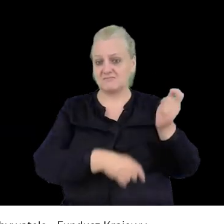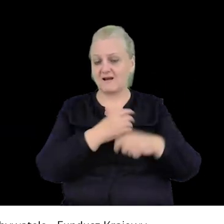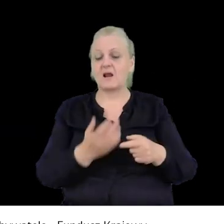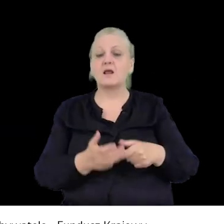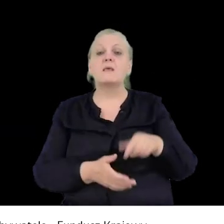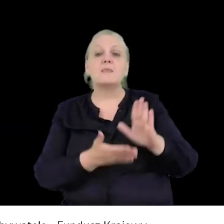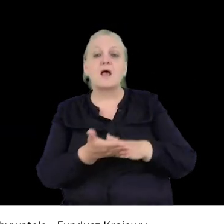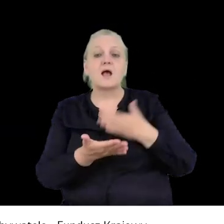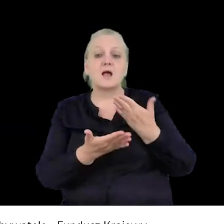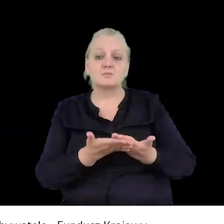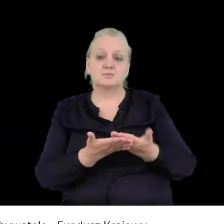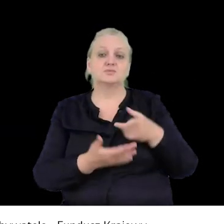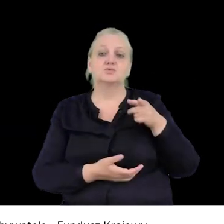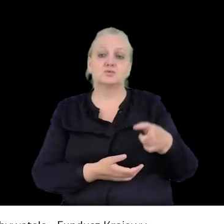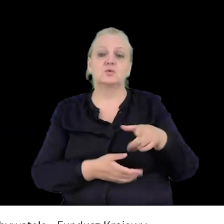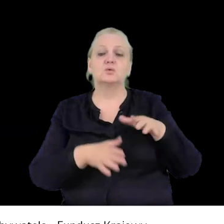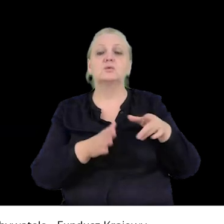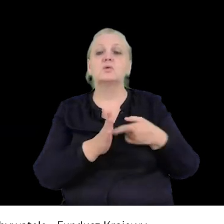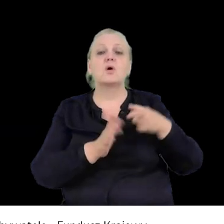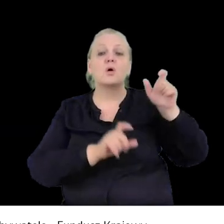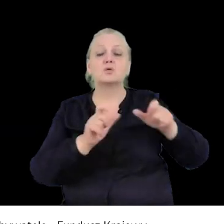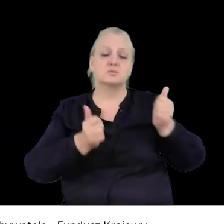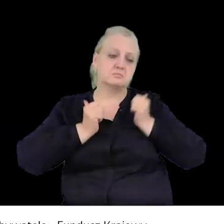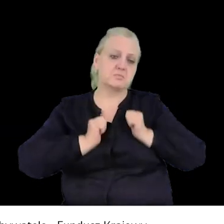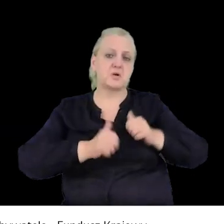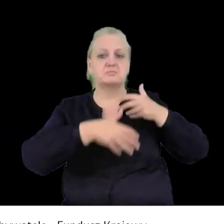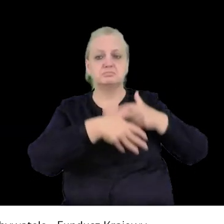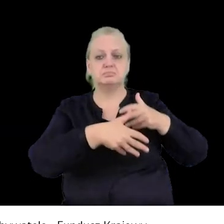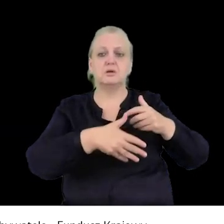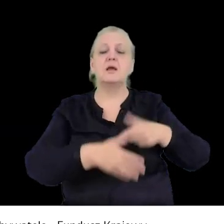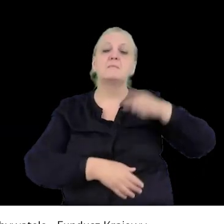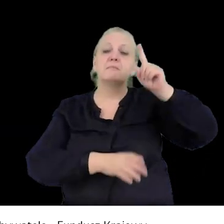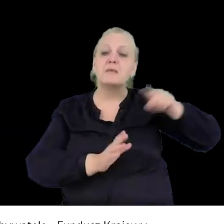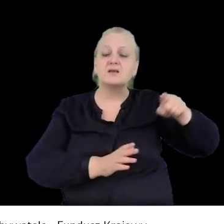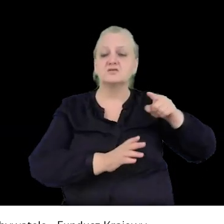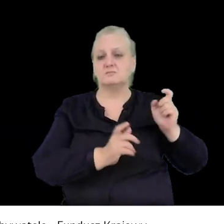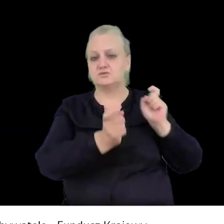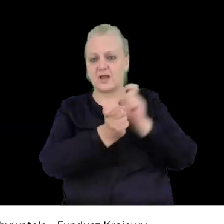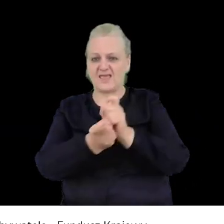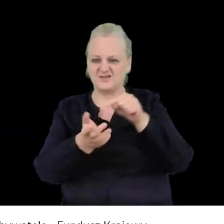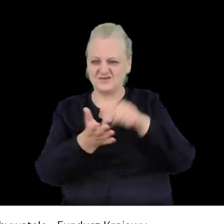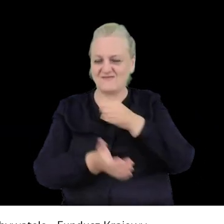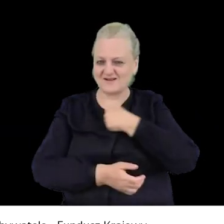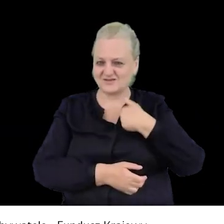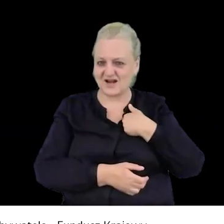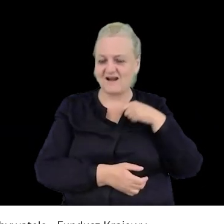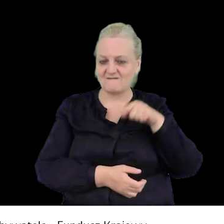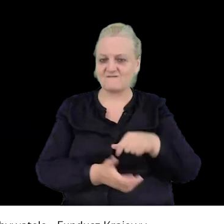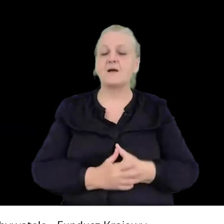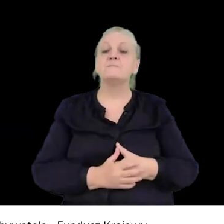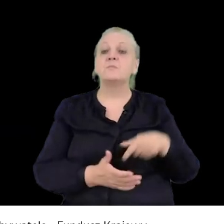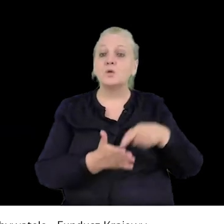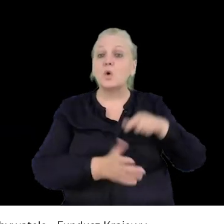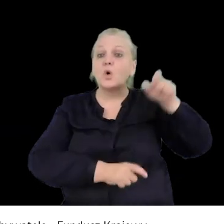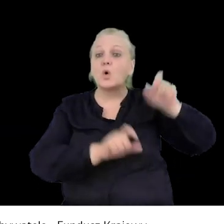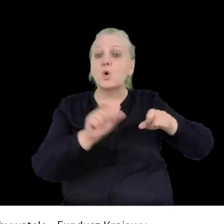przypadku osób, które po prostu pokojowo wraktystowały przeciwko miesięcznicom w Warszawie te osoby